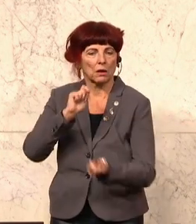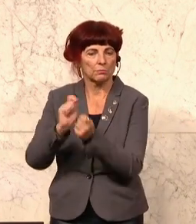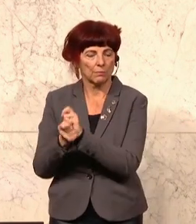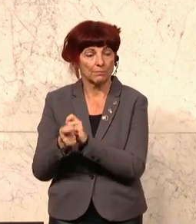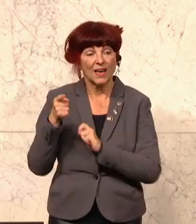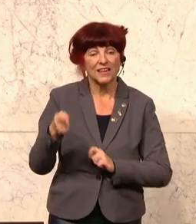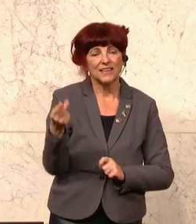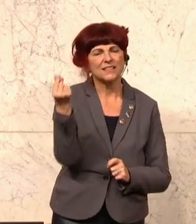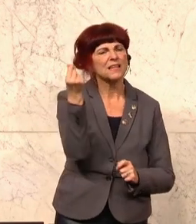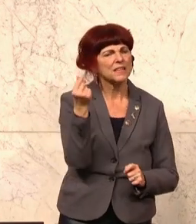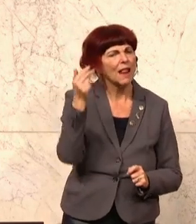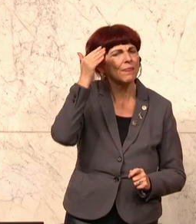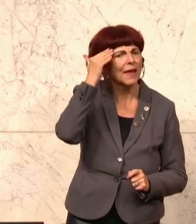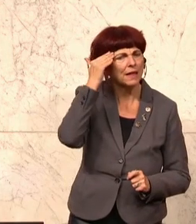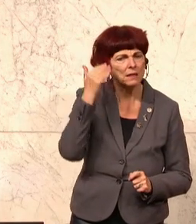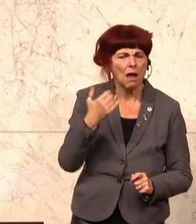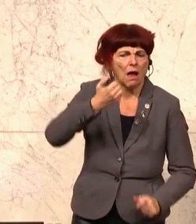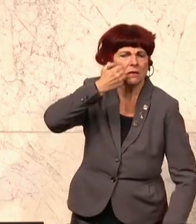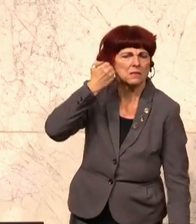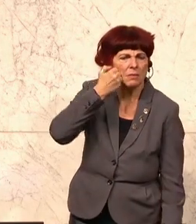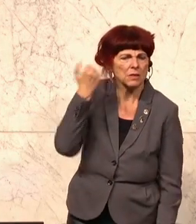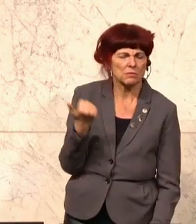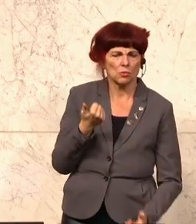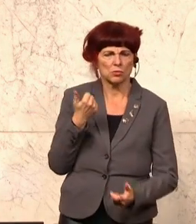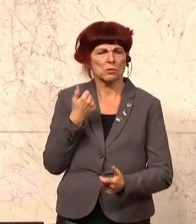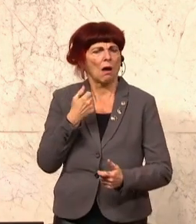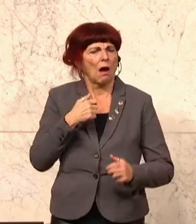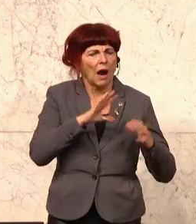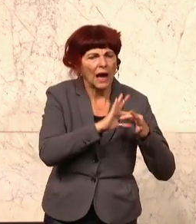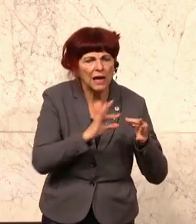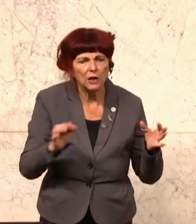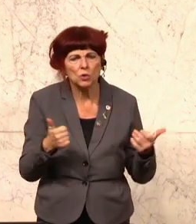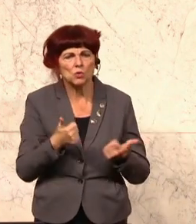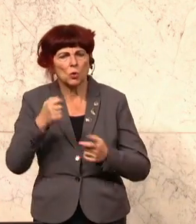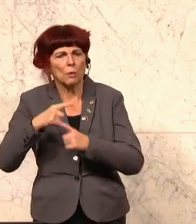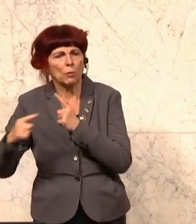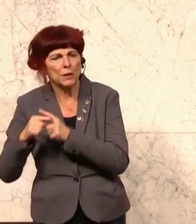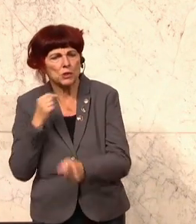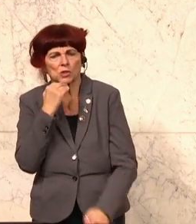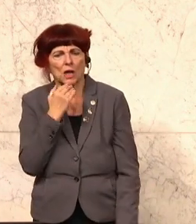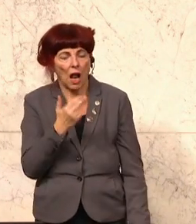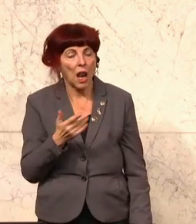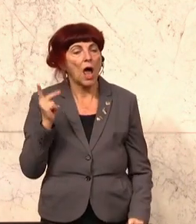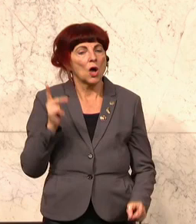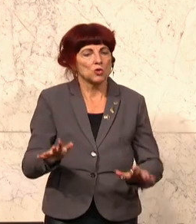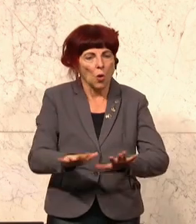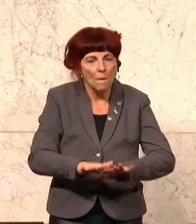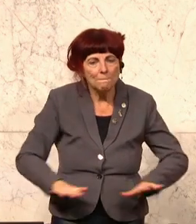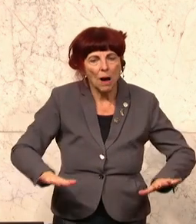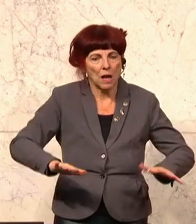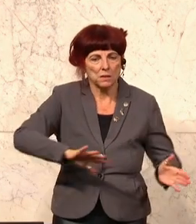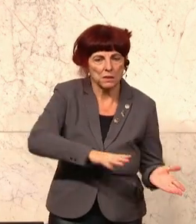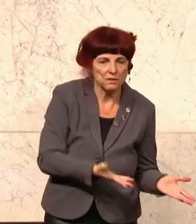gedacht, um jedem Extremismus, egal ob politisch oder religiös begründet, den Nährboden zu entziehen. Das heißt Antisemitismus,